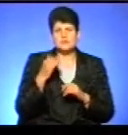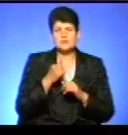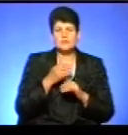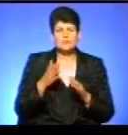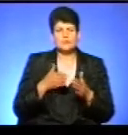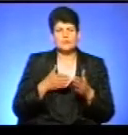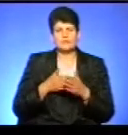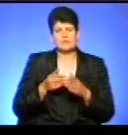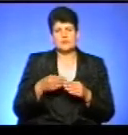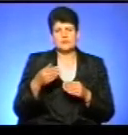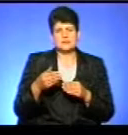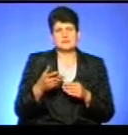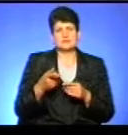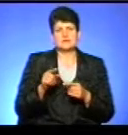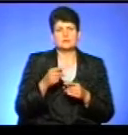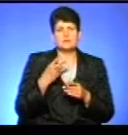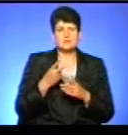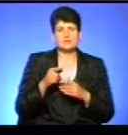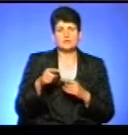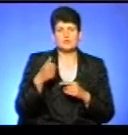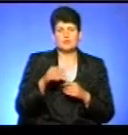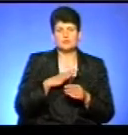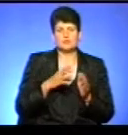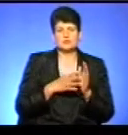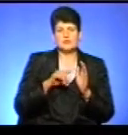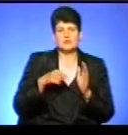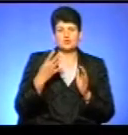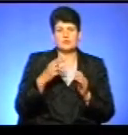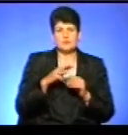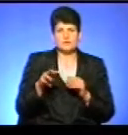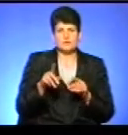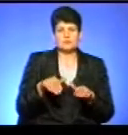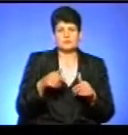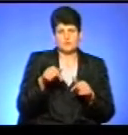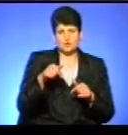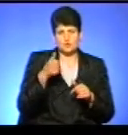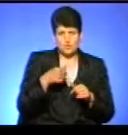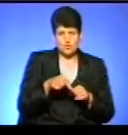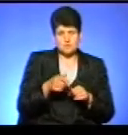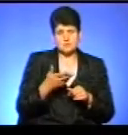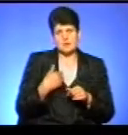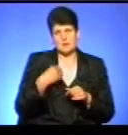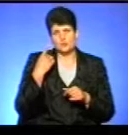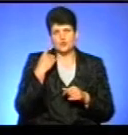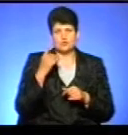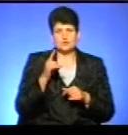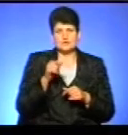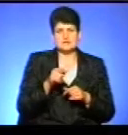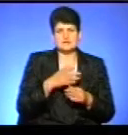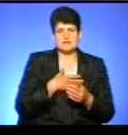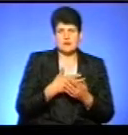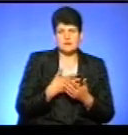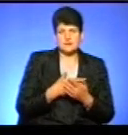виходити за межі бюджету, який нам передбачений. Тобто на той рік було 9,4 мільйони. Якби вони подавали, наприклад, цього року, я думаю, що з їхніма